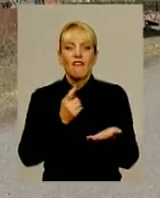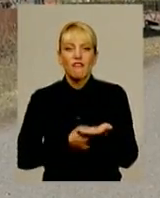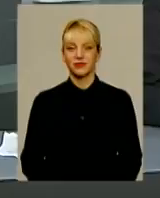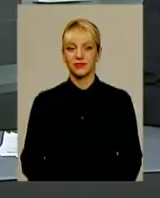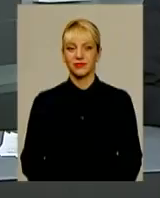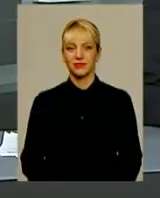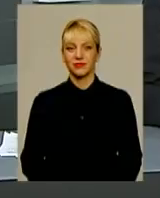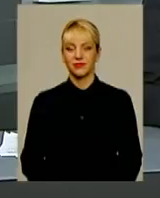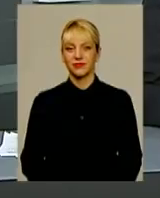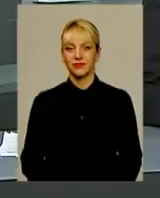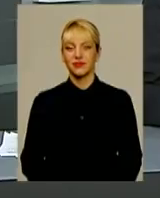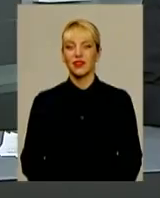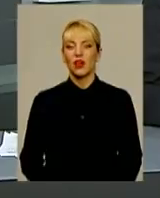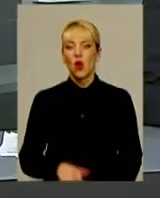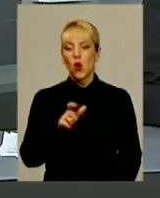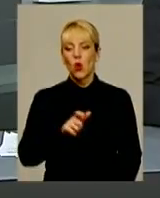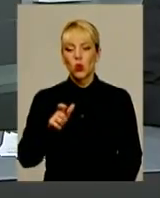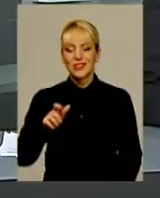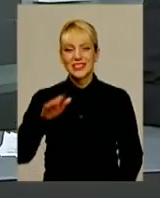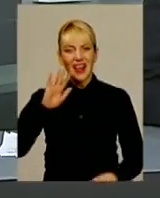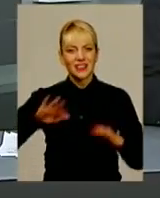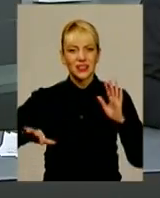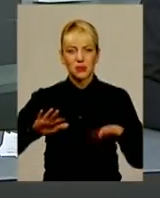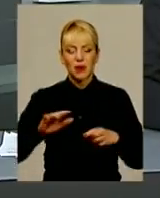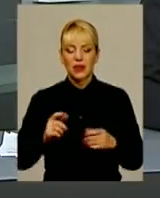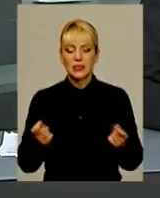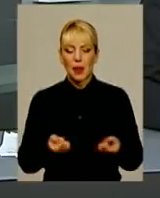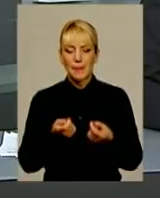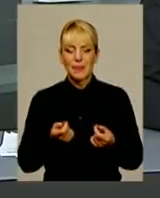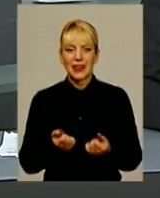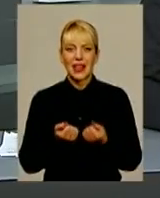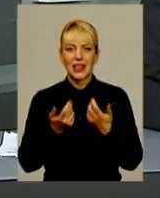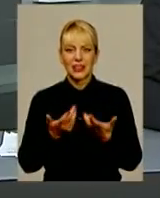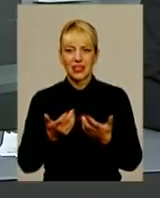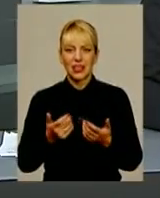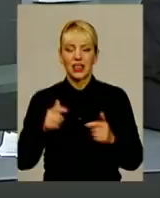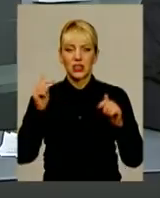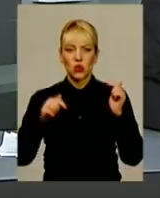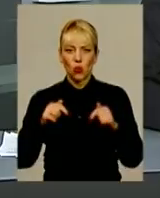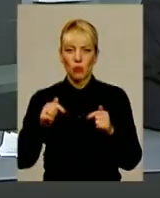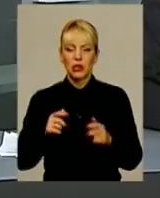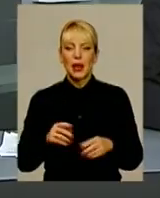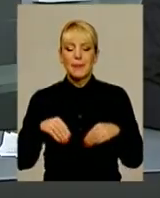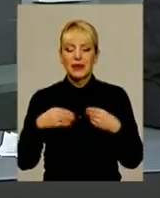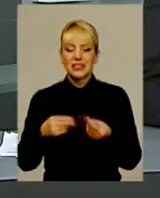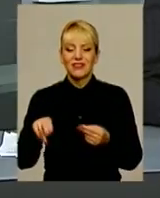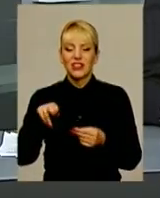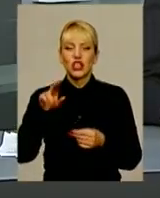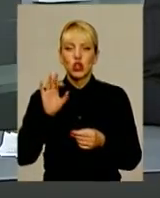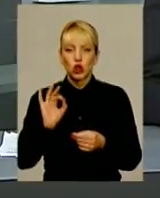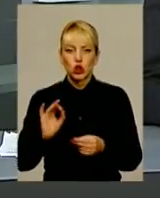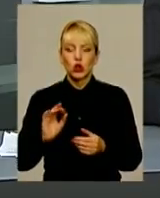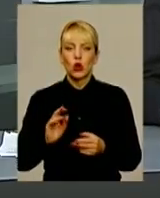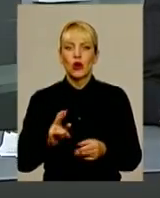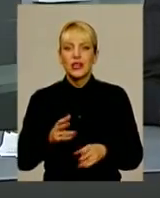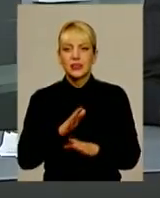за тиждень. Людська недбалість і мала кількість опадів призвели до загибелі риби у Південному Бузі. Такі висновки зробили